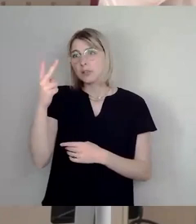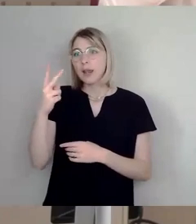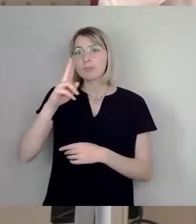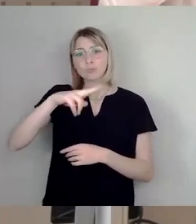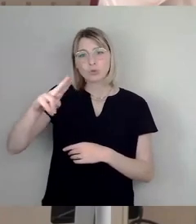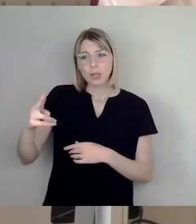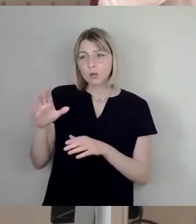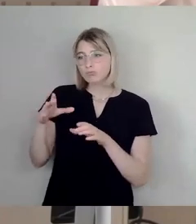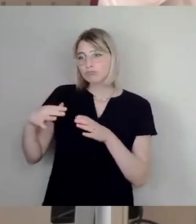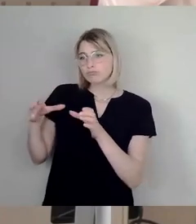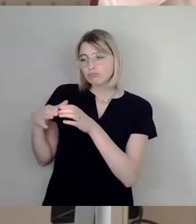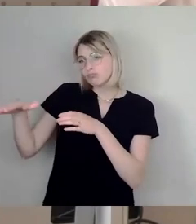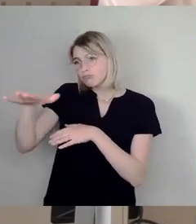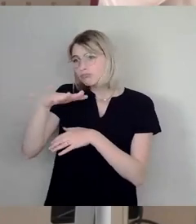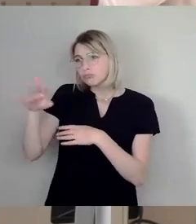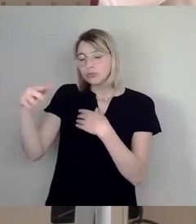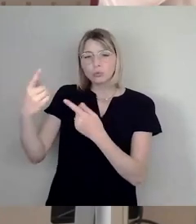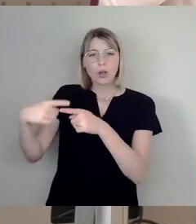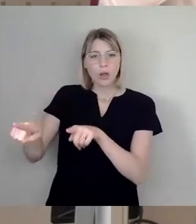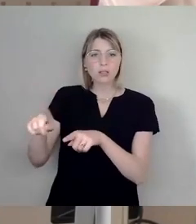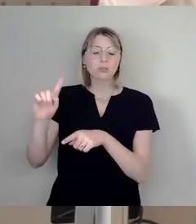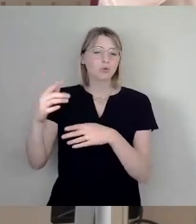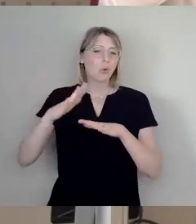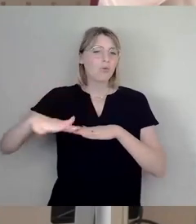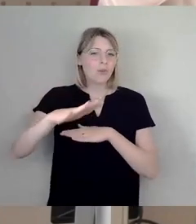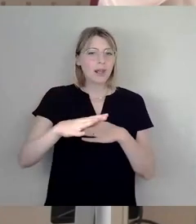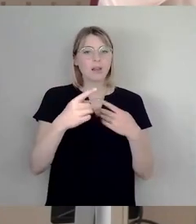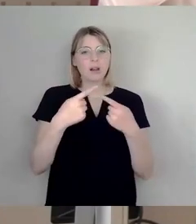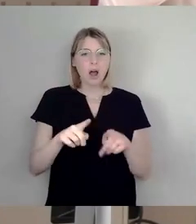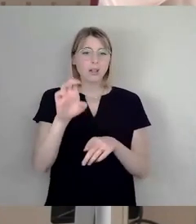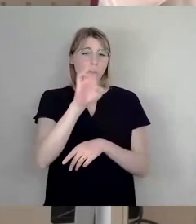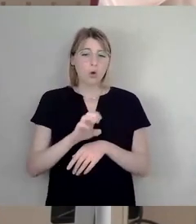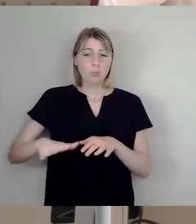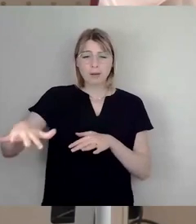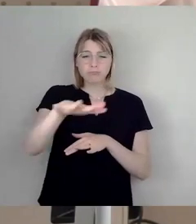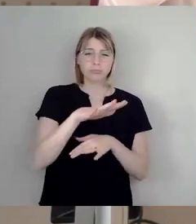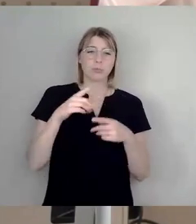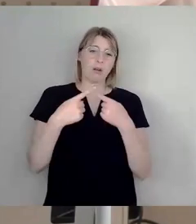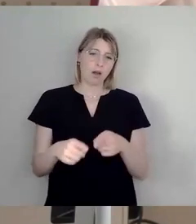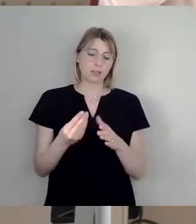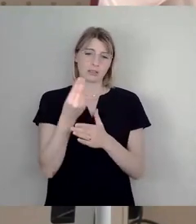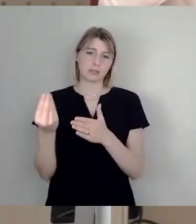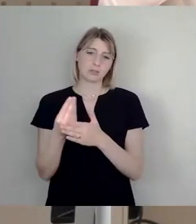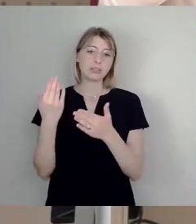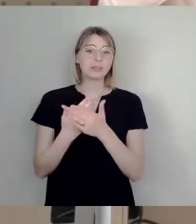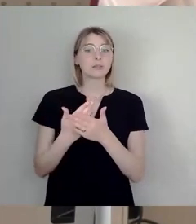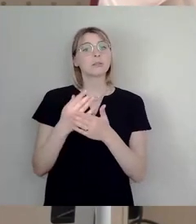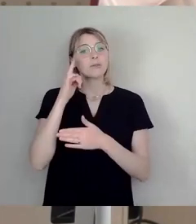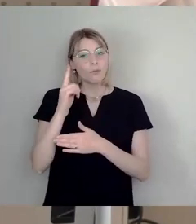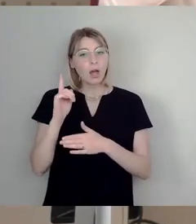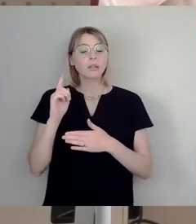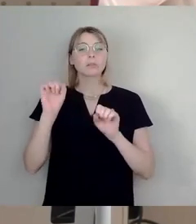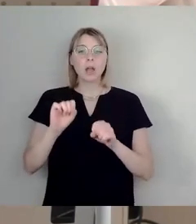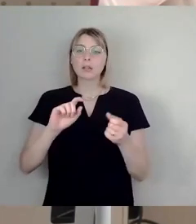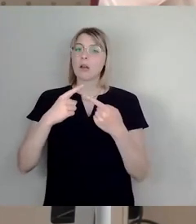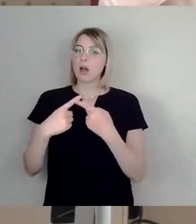umgehen, wie andere Freiflächen europaweit gestaltet werden, weiß man, dass man so etwas auch anders machen kann. Insofern waren wir dann sehr froh zu beobachten, dass die